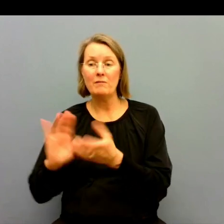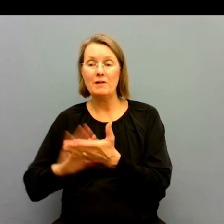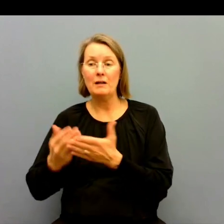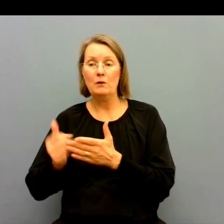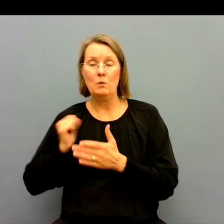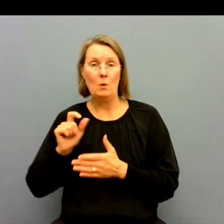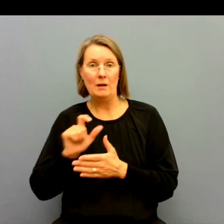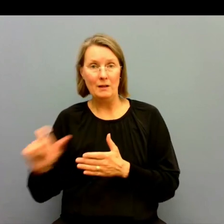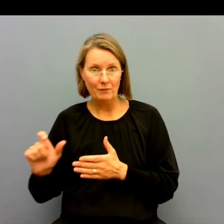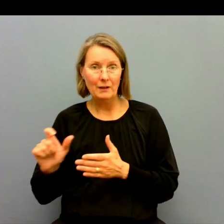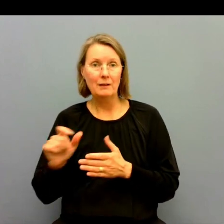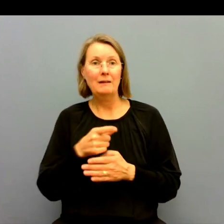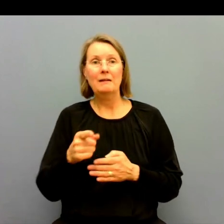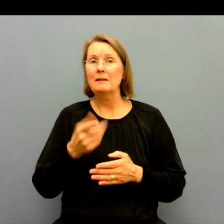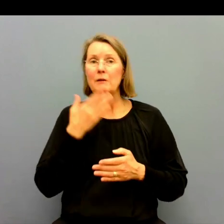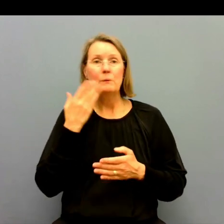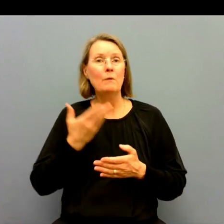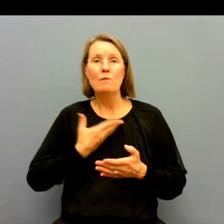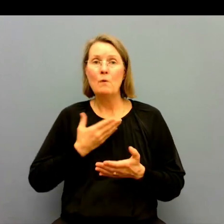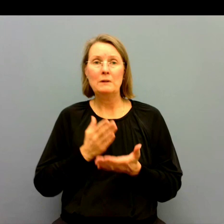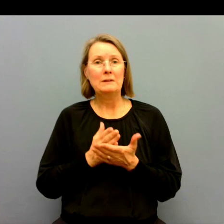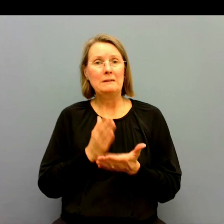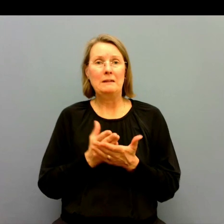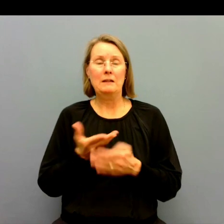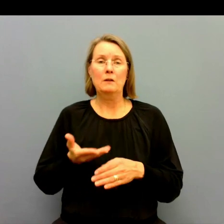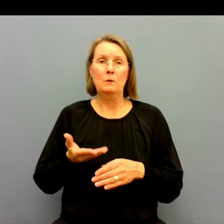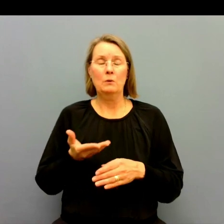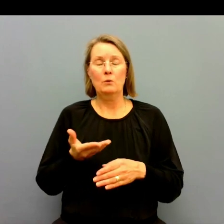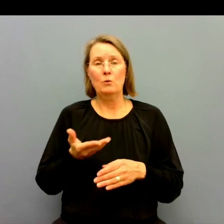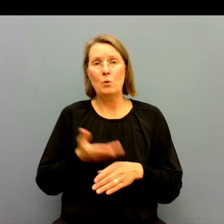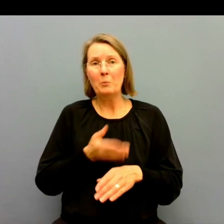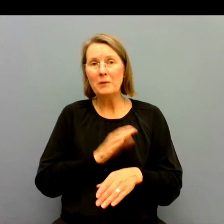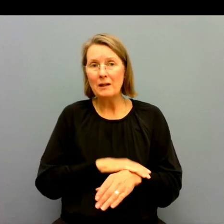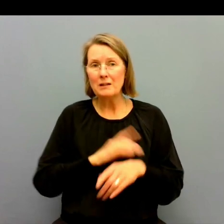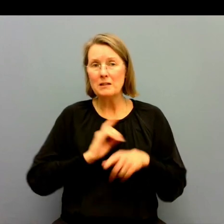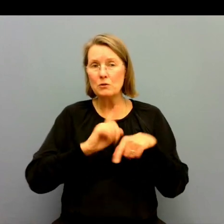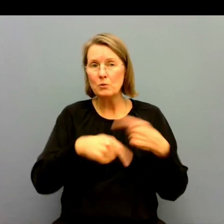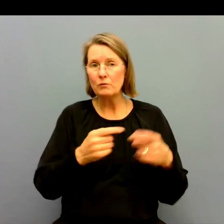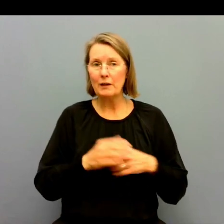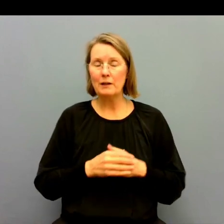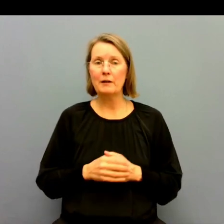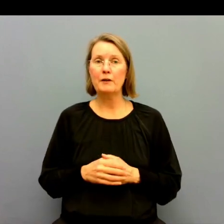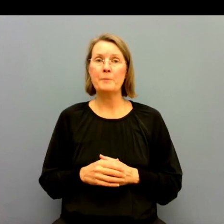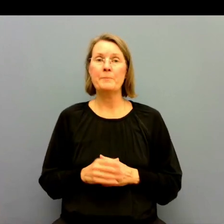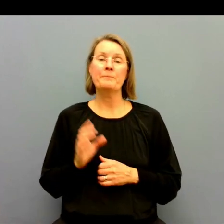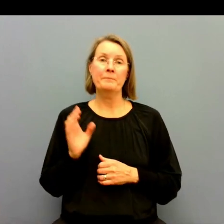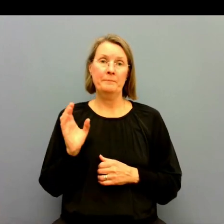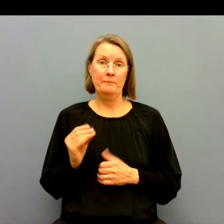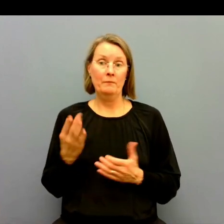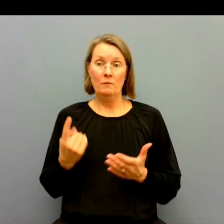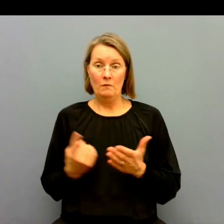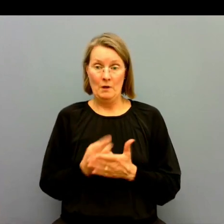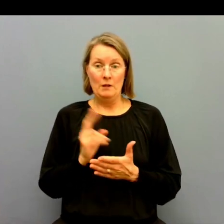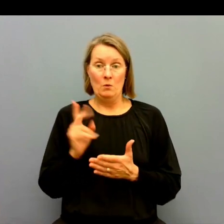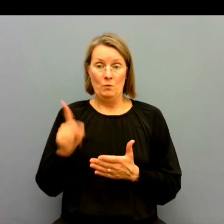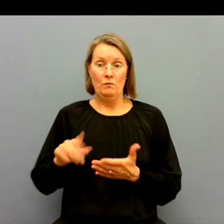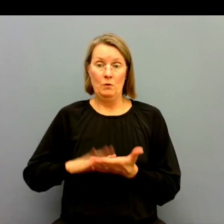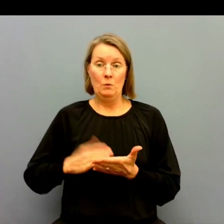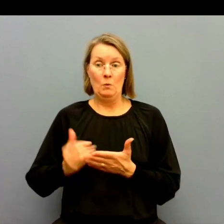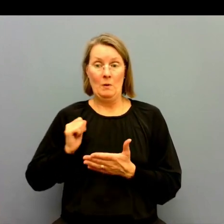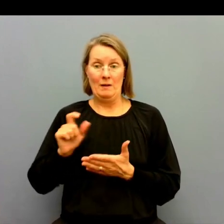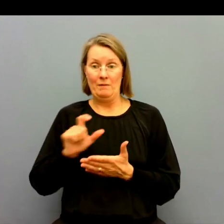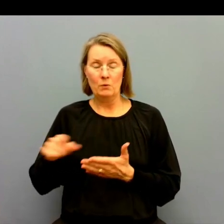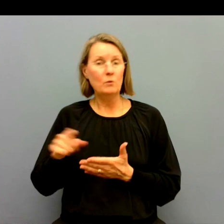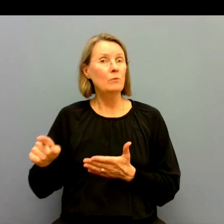tolkanvändarna att det saknas tillräcklig kompetensutveckling? Ja, alltså det som händer för